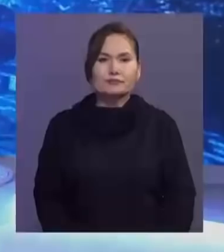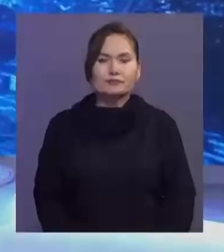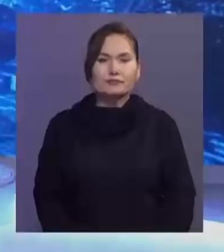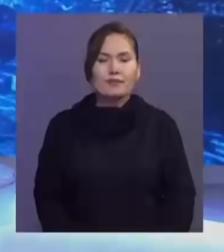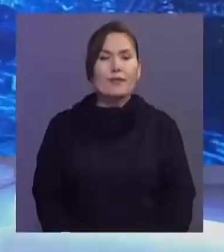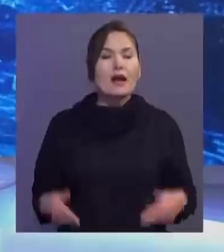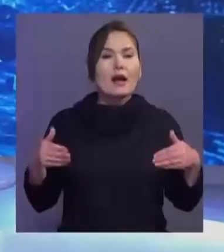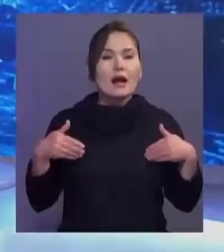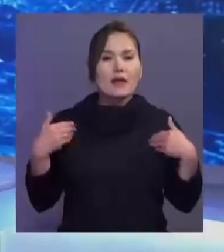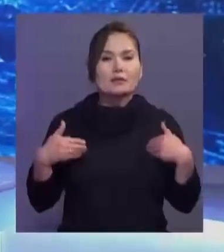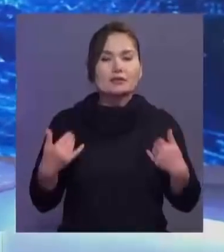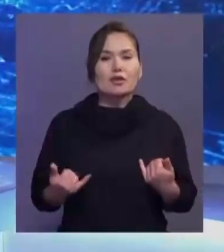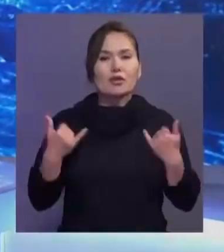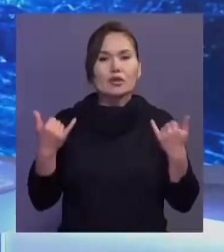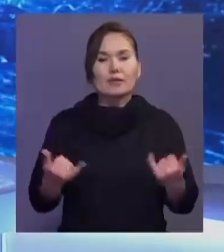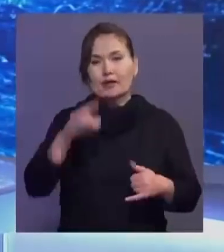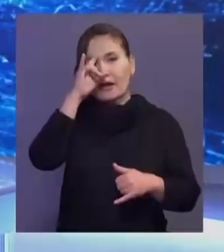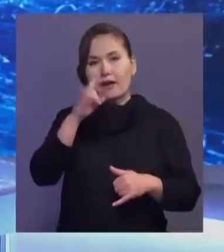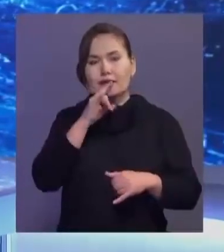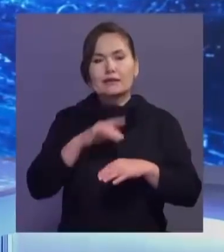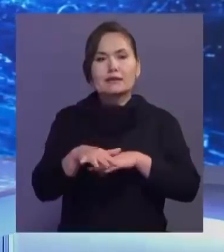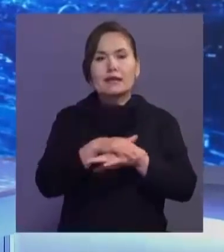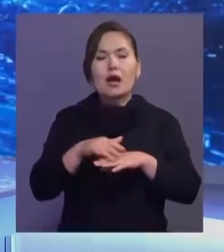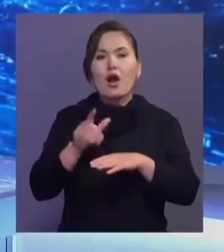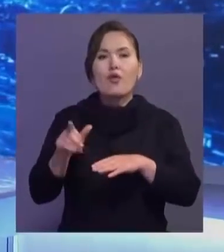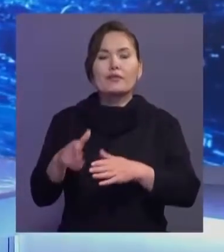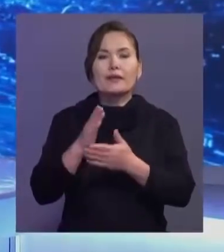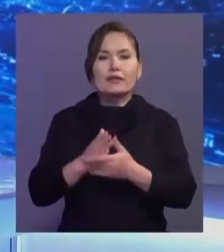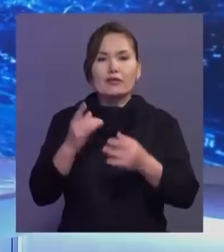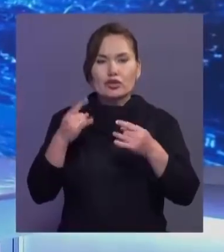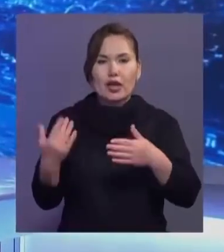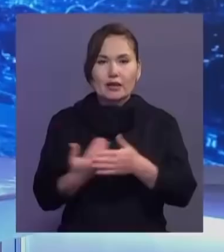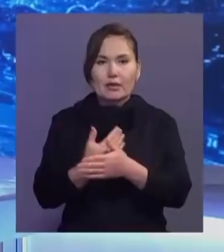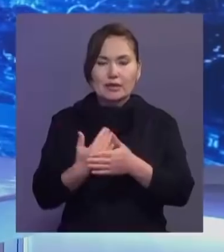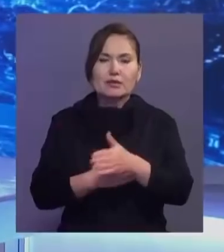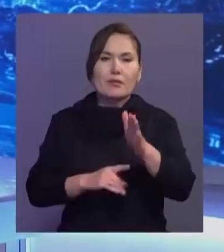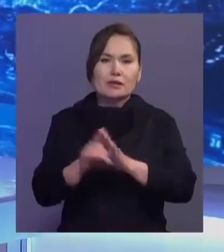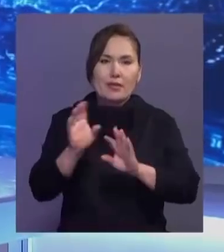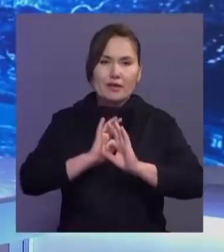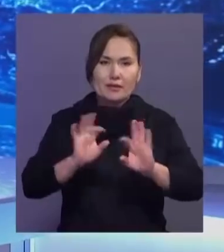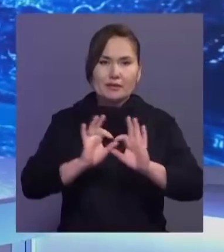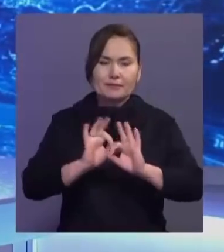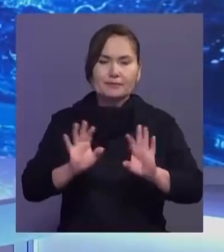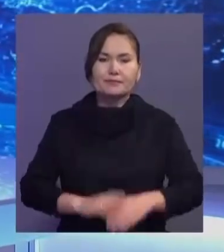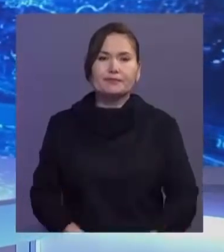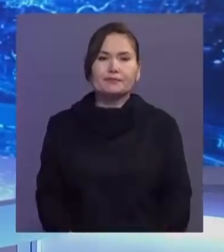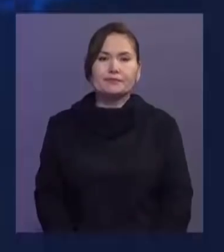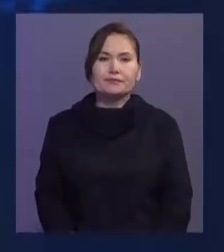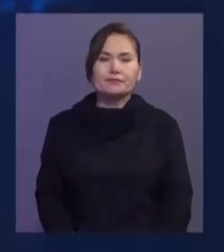Құрметті көрермен назарларыңыздар жаңалықтар, студиада Жамбылзинолда және әртпесім сұрдаудырмашы Самал Жантемір.